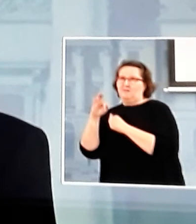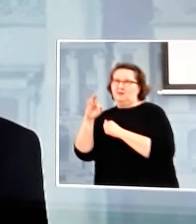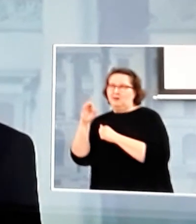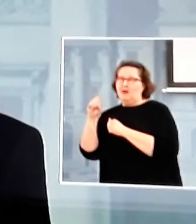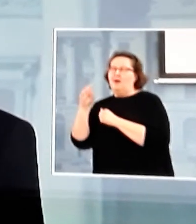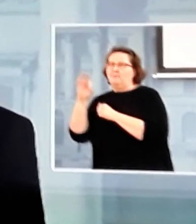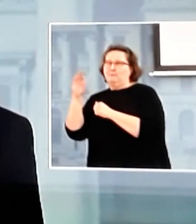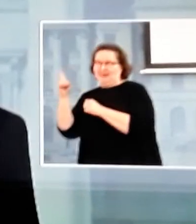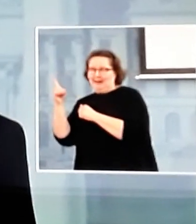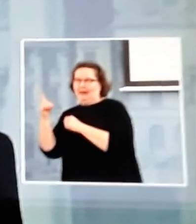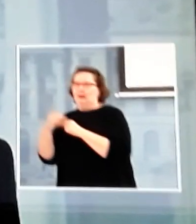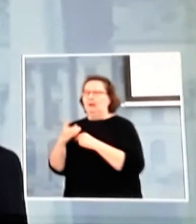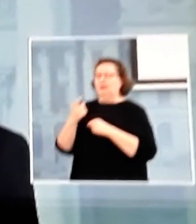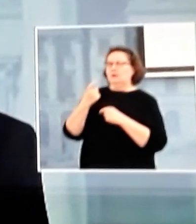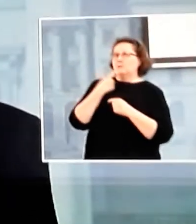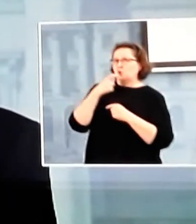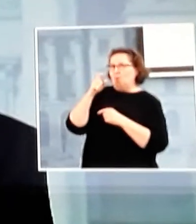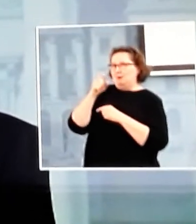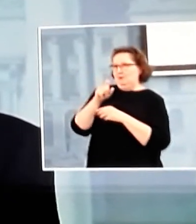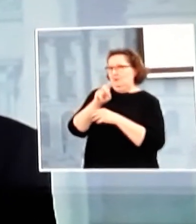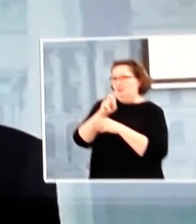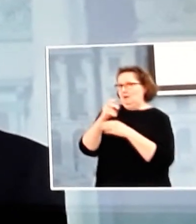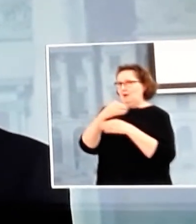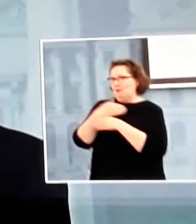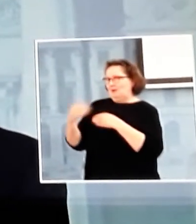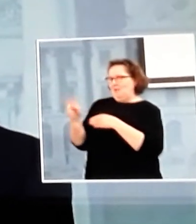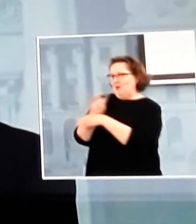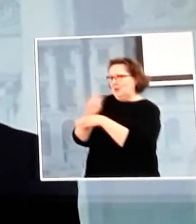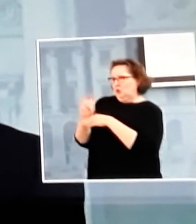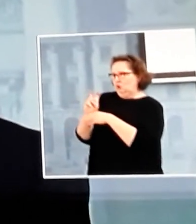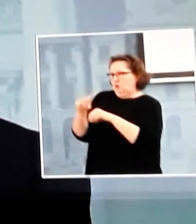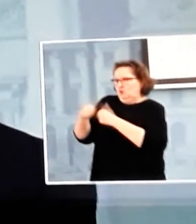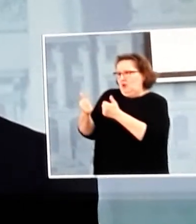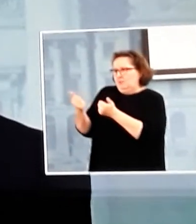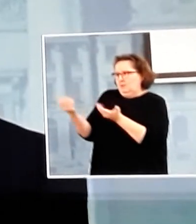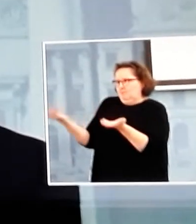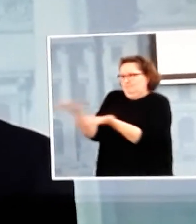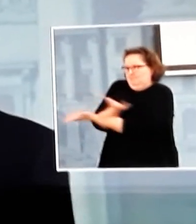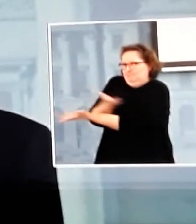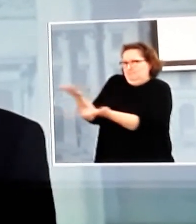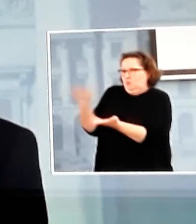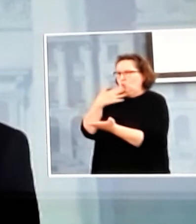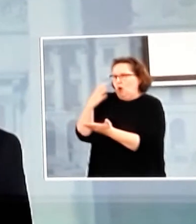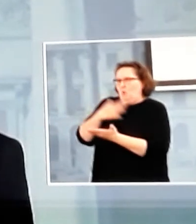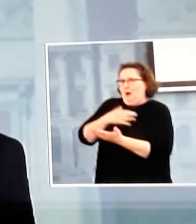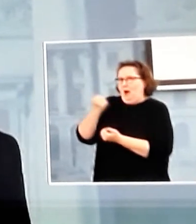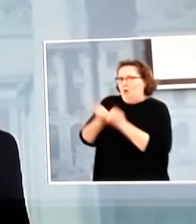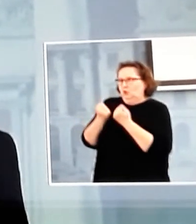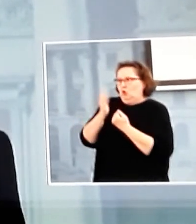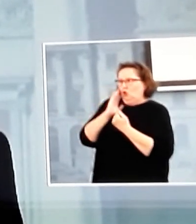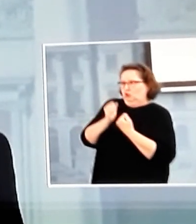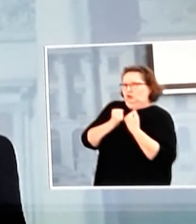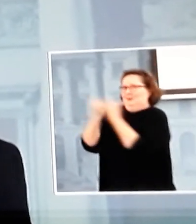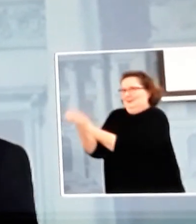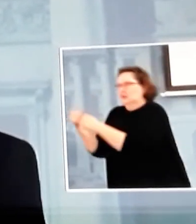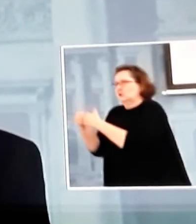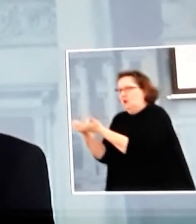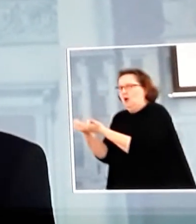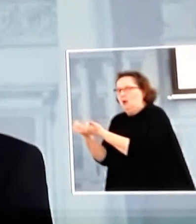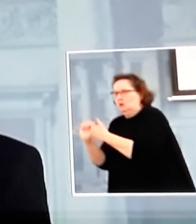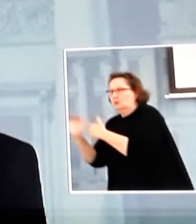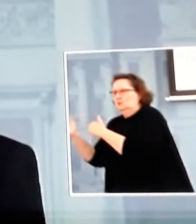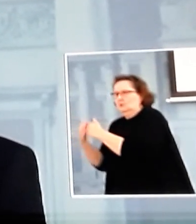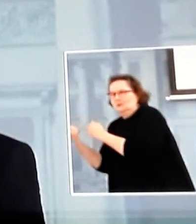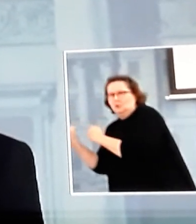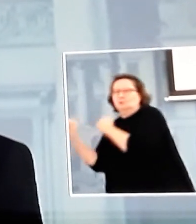kotimaahansa. Tässäkin jälleen haasteena saada sitten omalla autolla liikkeellä olevat ihmiset tietoisiksi tilanteesta.